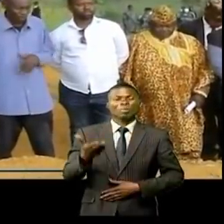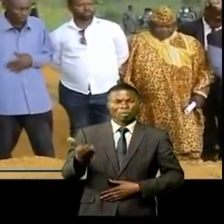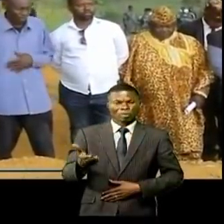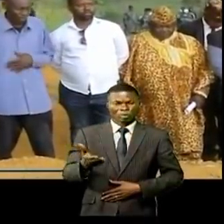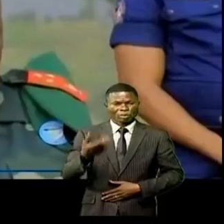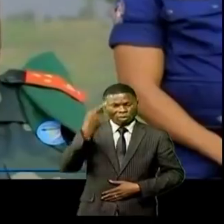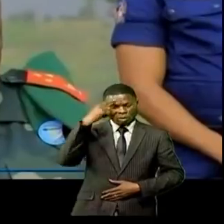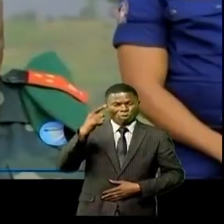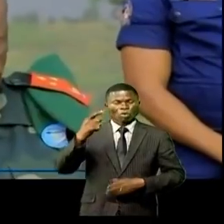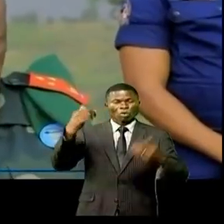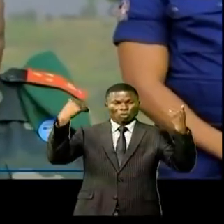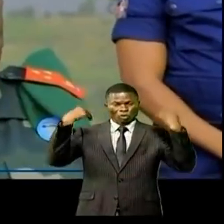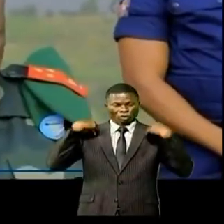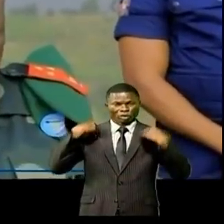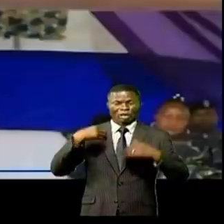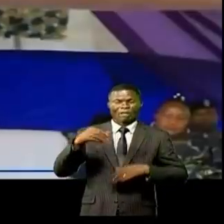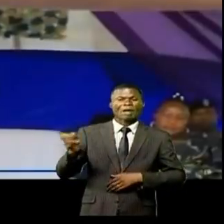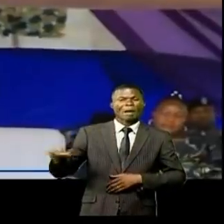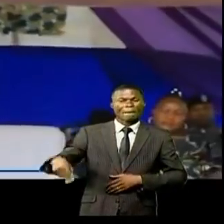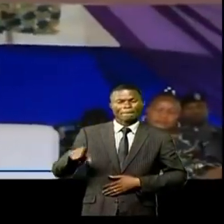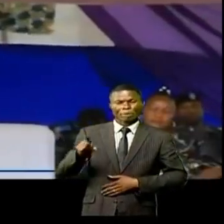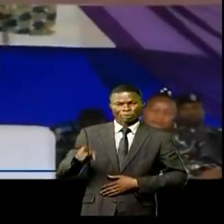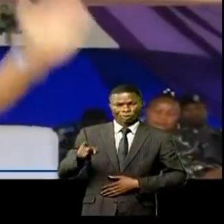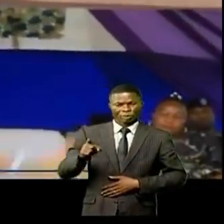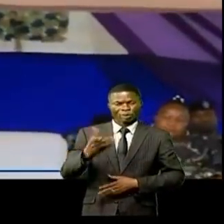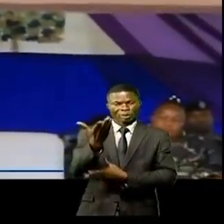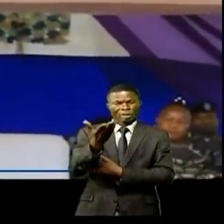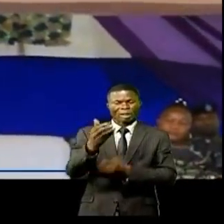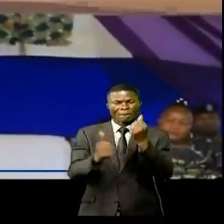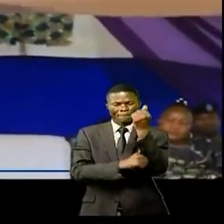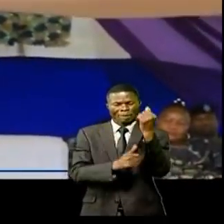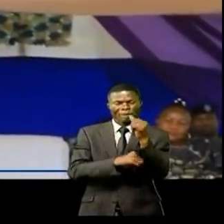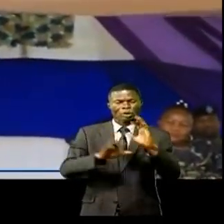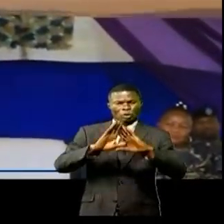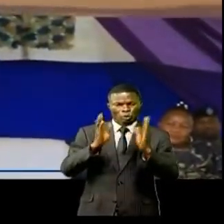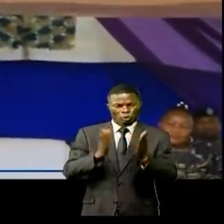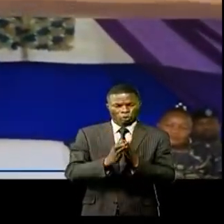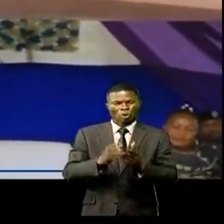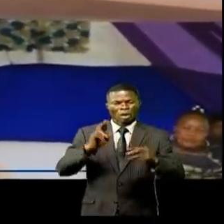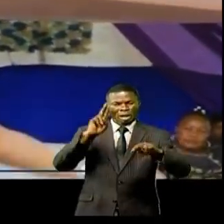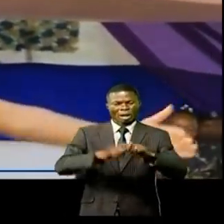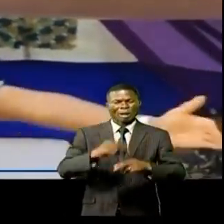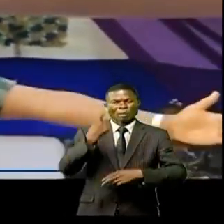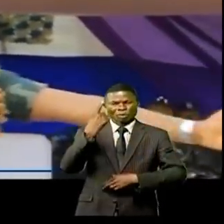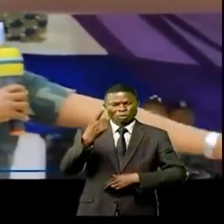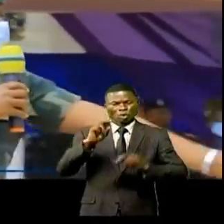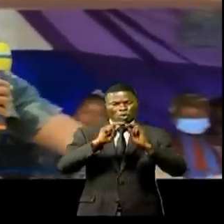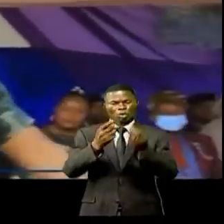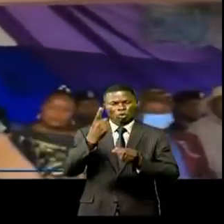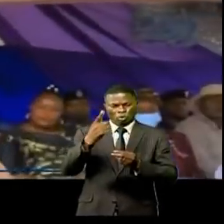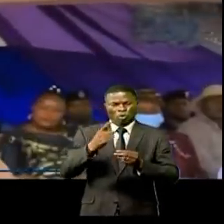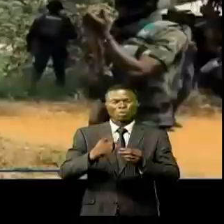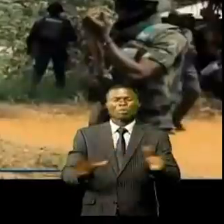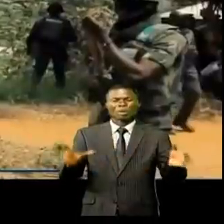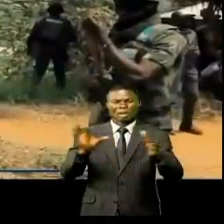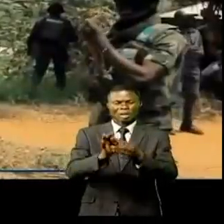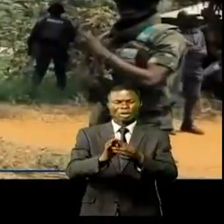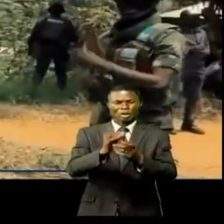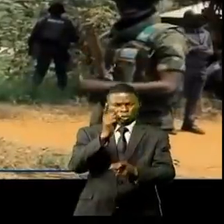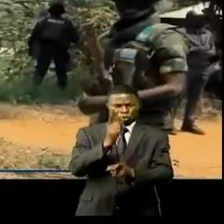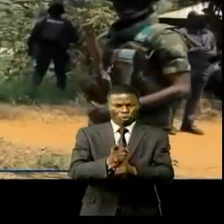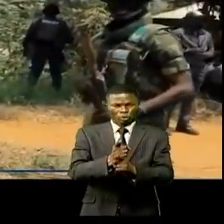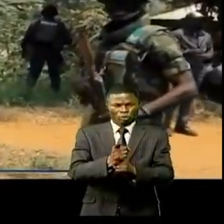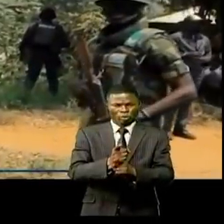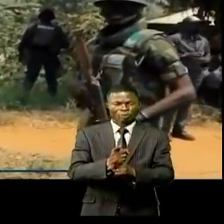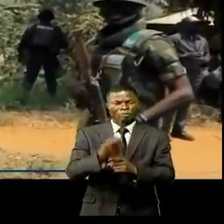'occasion pour le lieutenant général Luboya Kachama-Djouni d'appeler la population de Litori à l'unité et à la réconciliation sincère et véritable à côté